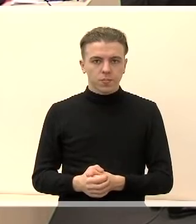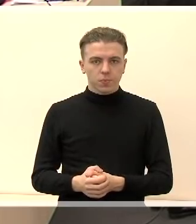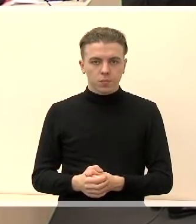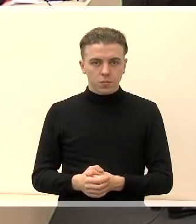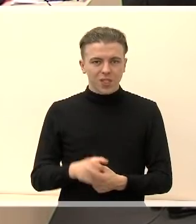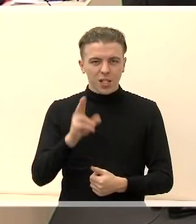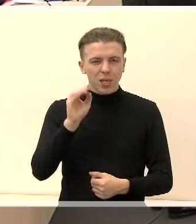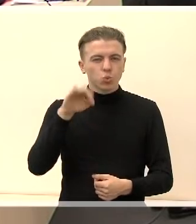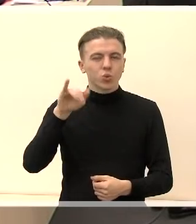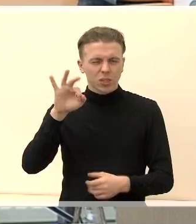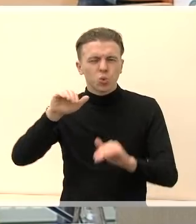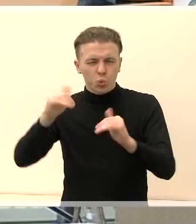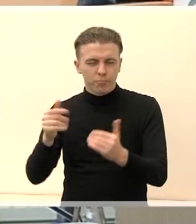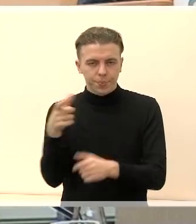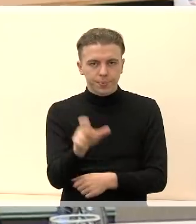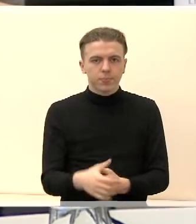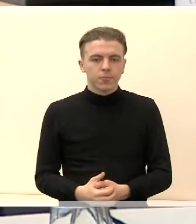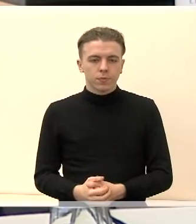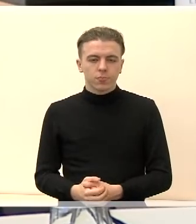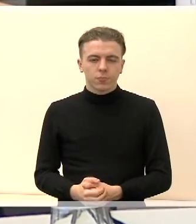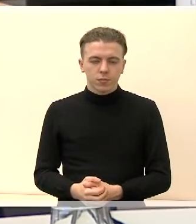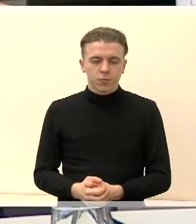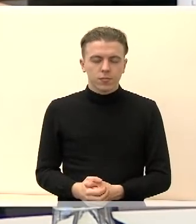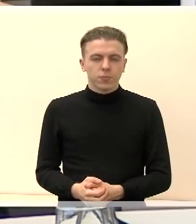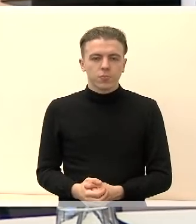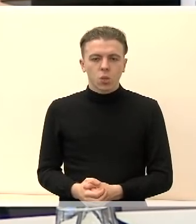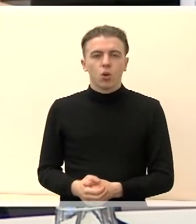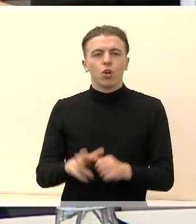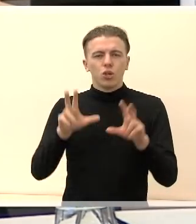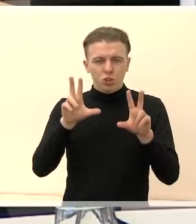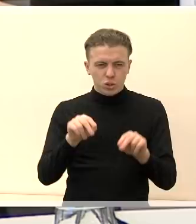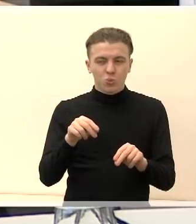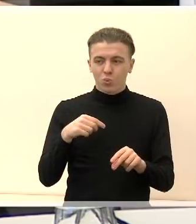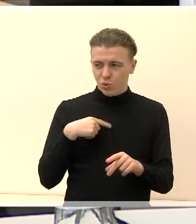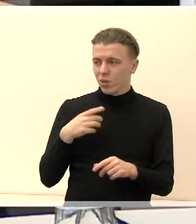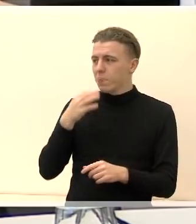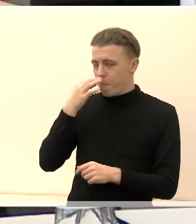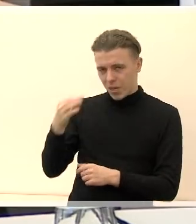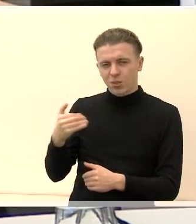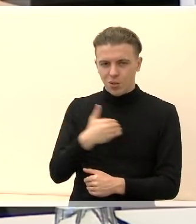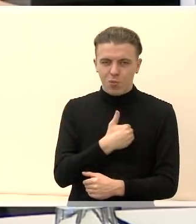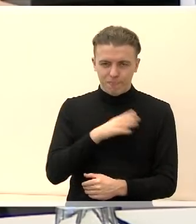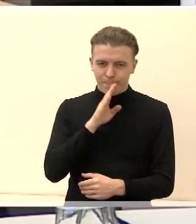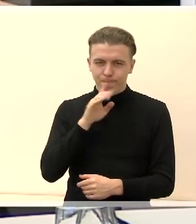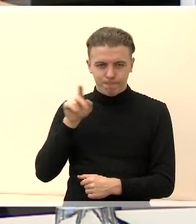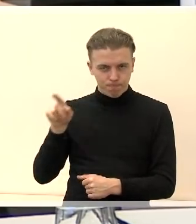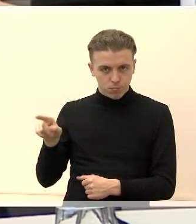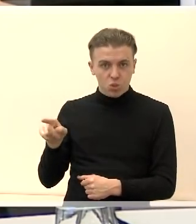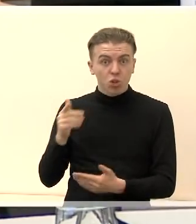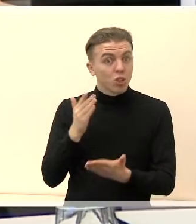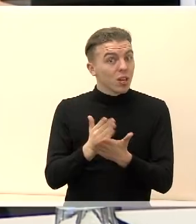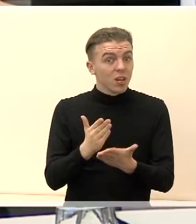Kestutis kubartavčius, gerai trumpai. Tai iš tiesų, aš noriu, mielai kolegiai, pasakyti, kad labai priklauso ir nuo